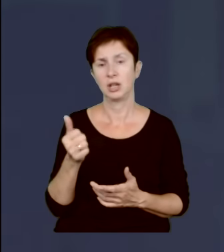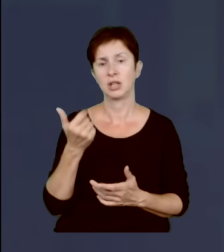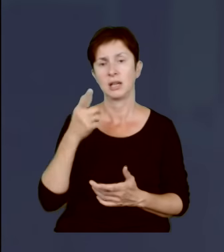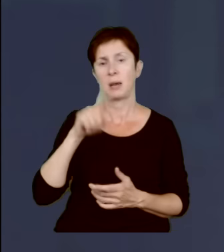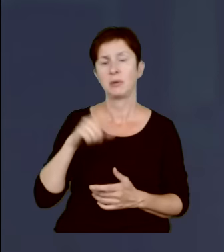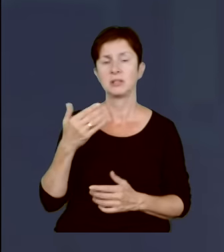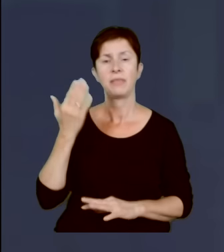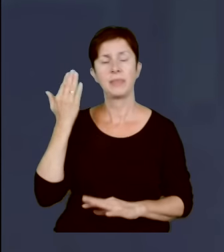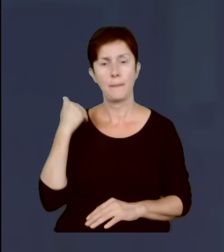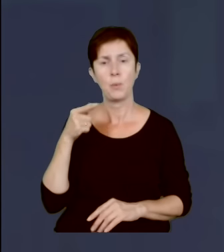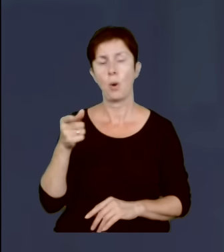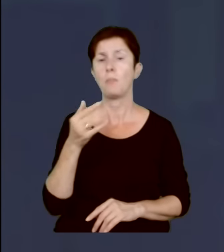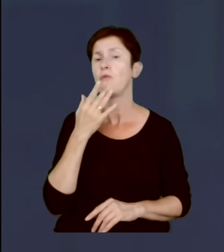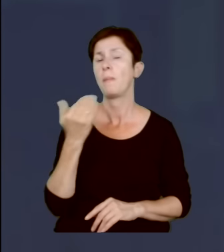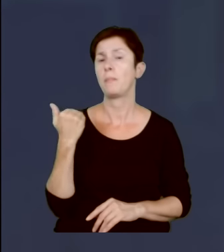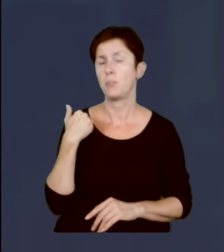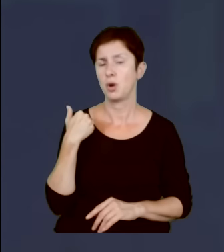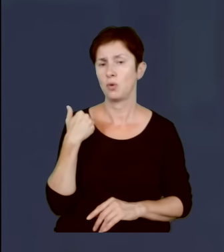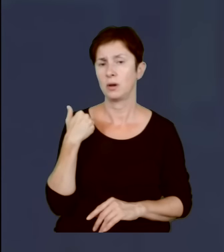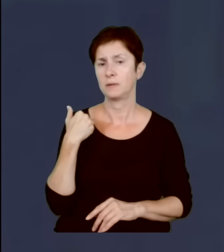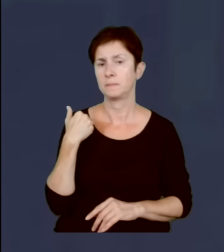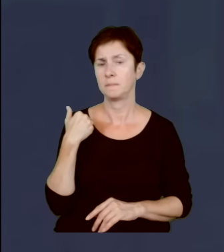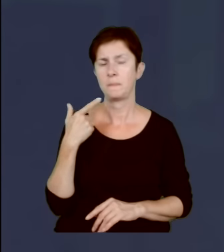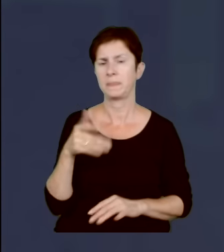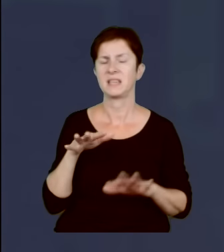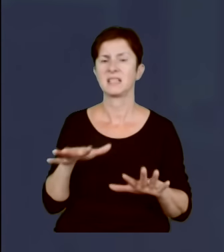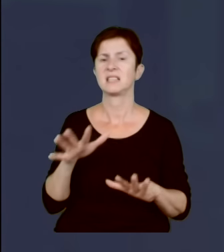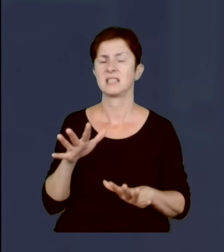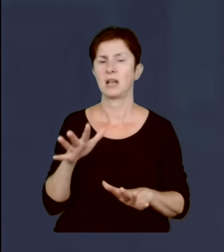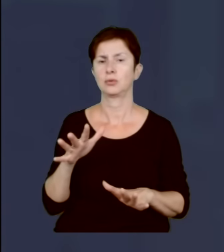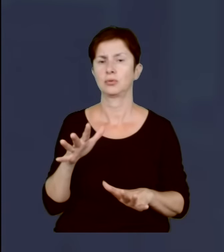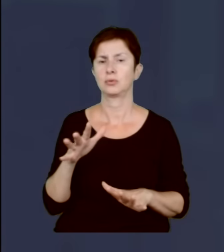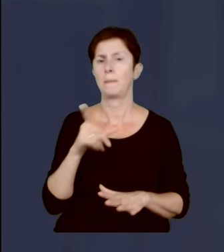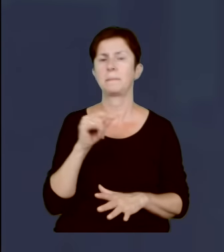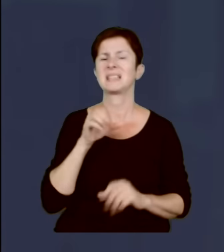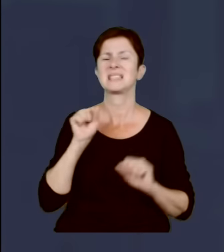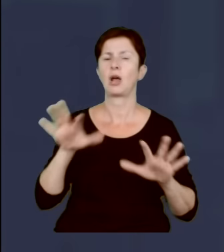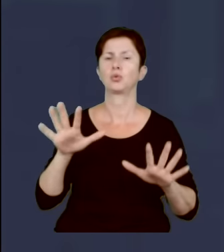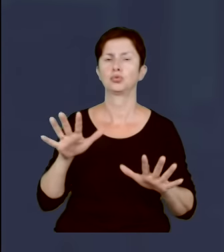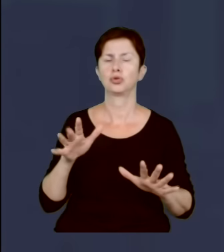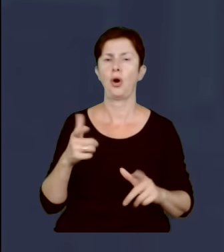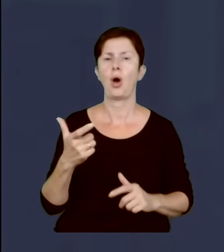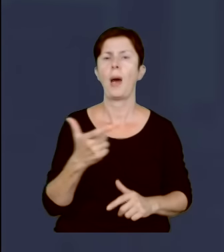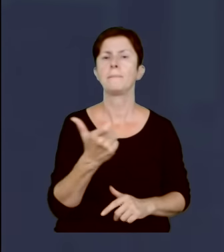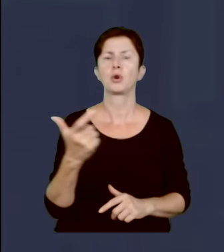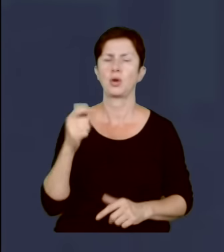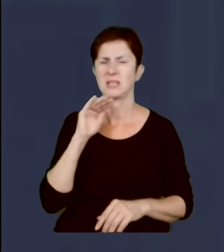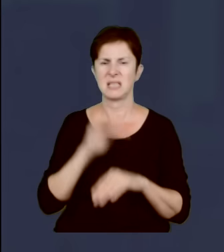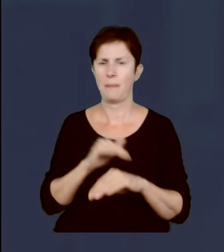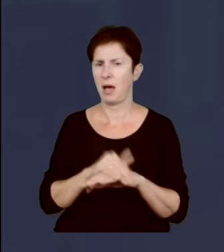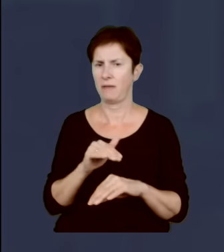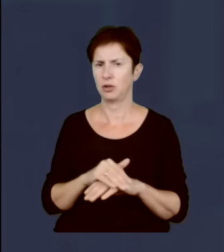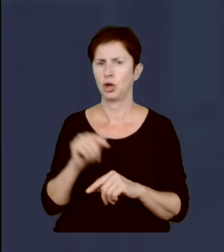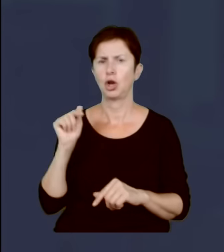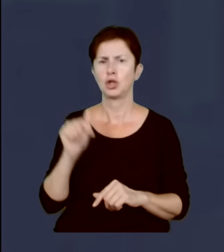temu, że zbyt dużo broni zamawiał rząd Prawa i Sprawiedliwości, że trzeba będzie